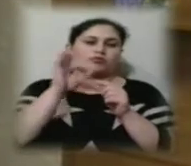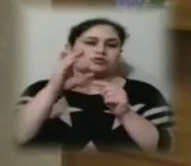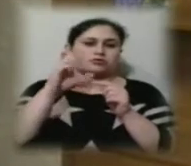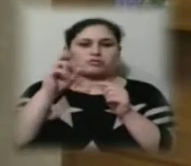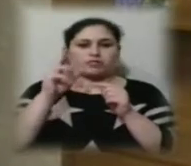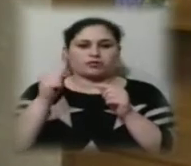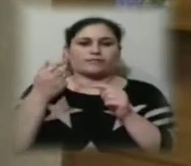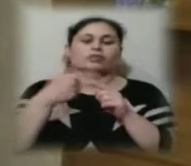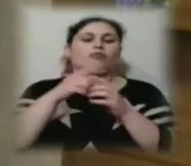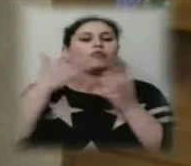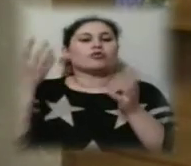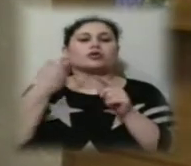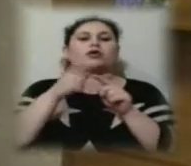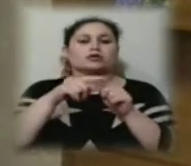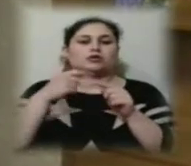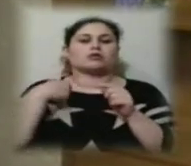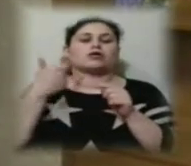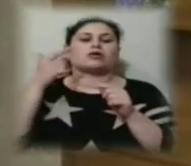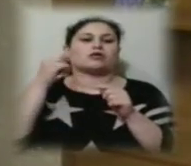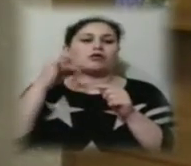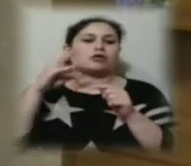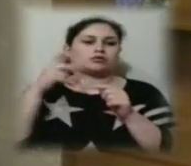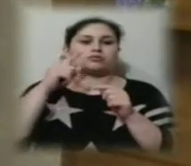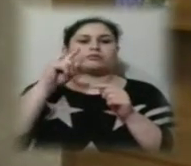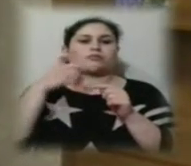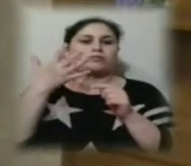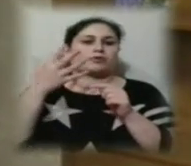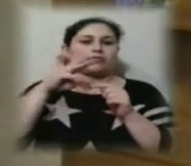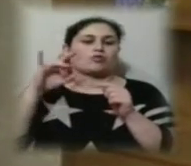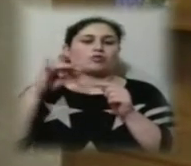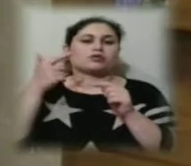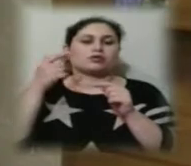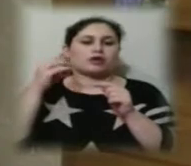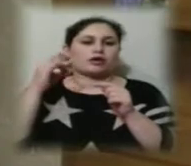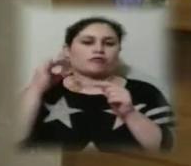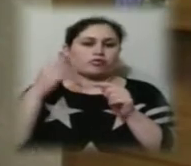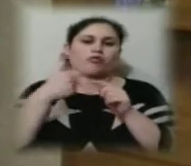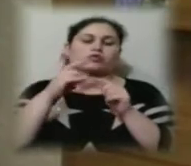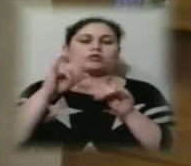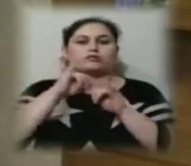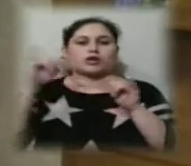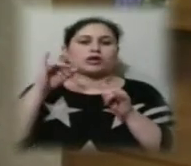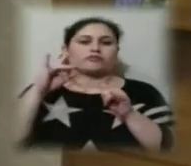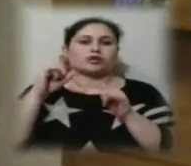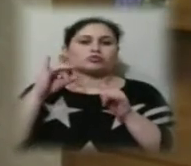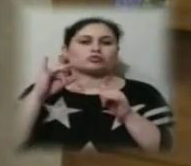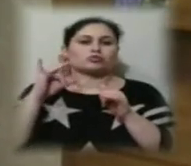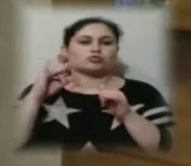Більше того, ми отримуємо грант 1,5 мільйона євро на модернізацію тролейбусної інфраструктури. Ці кошти підуть на